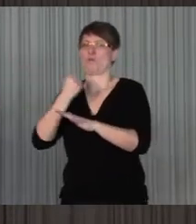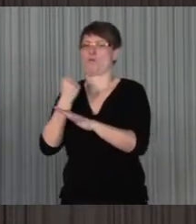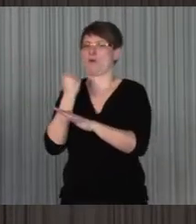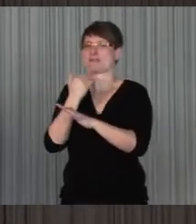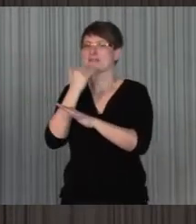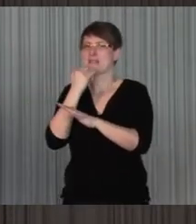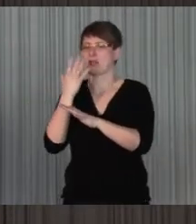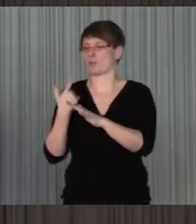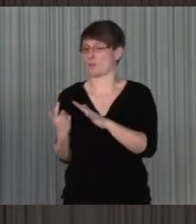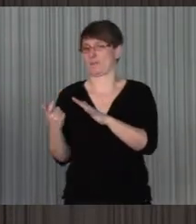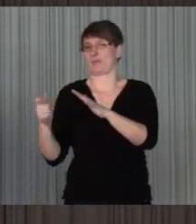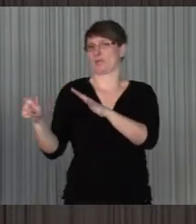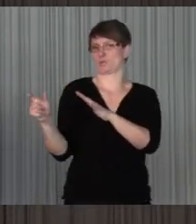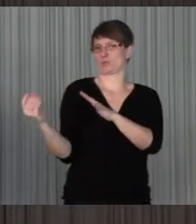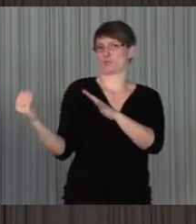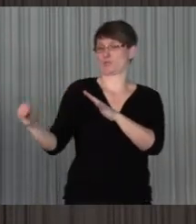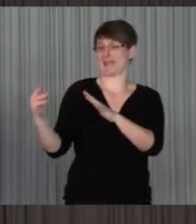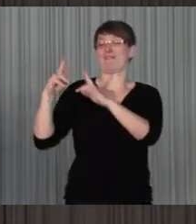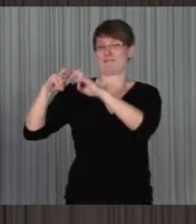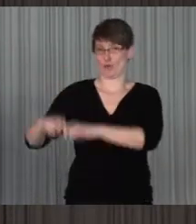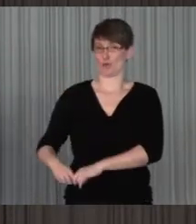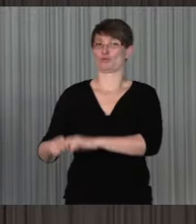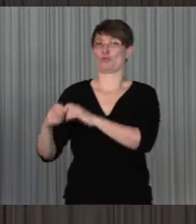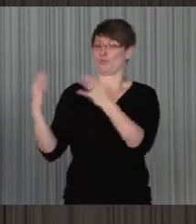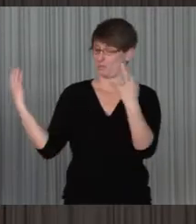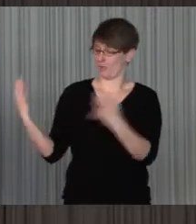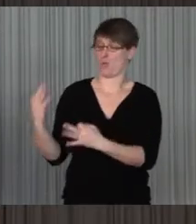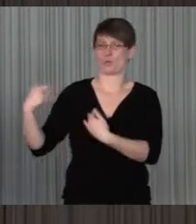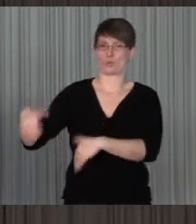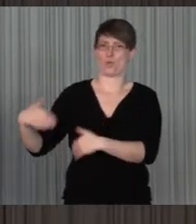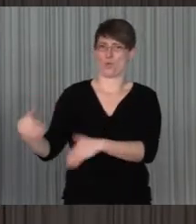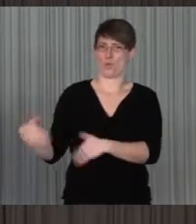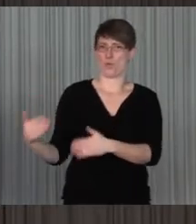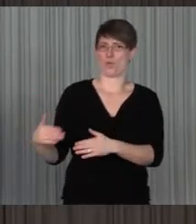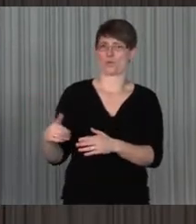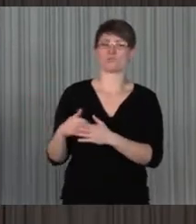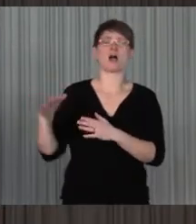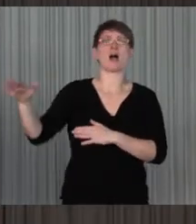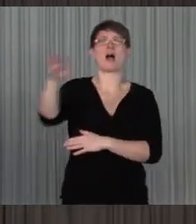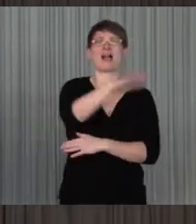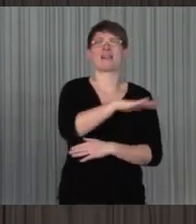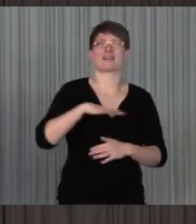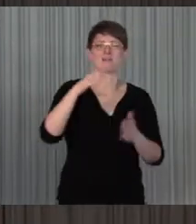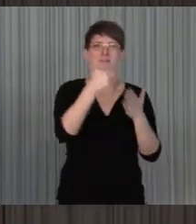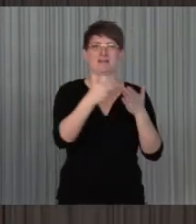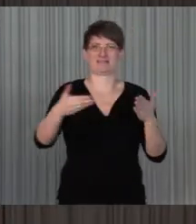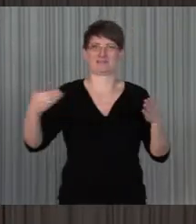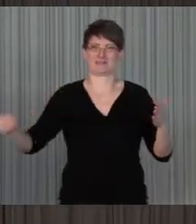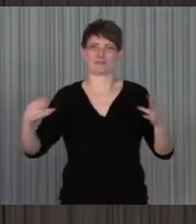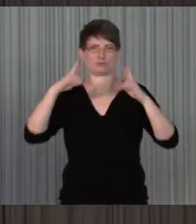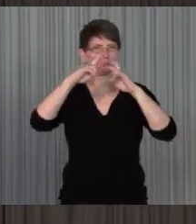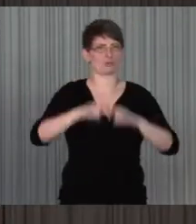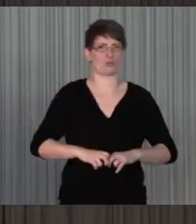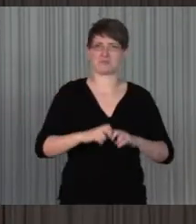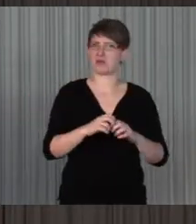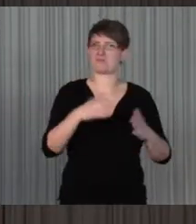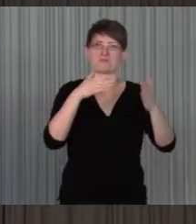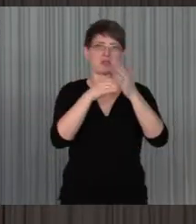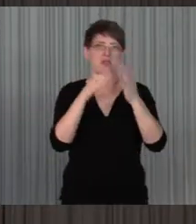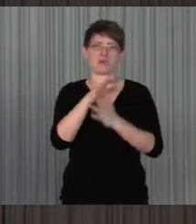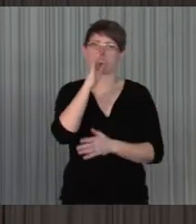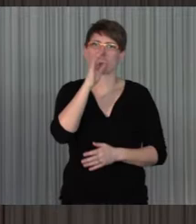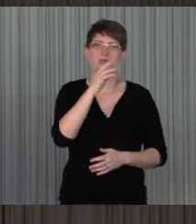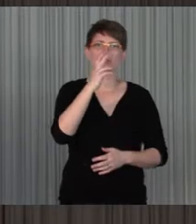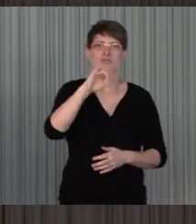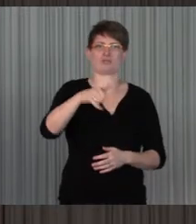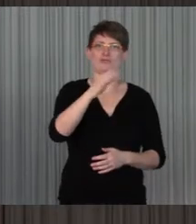wo es eben tatsächlich Forschungsbedarf gibt, in allgemein der konstantigen Studium wird das Merkmal Behinderung nicht erhoben, Jim,